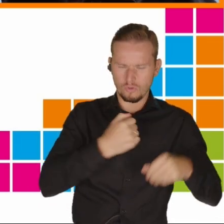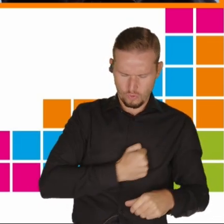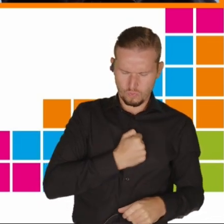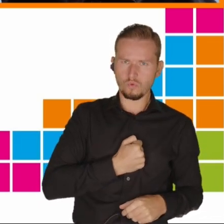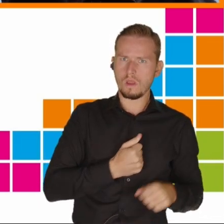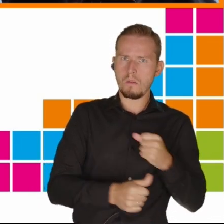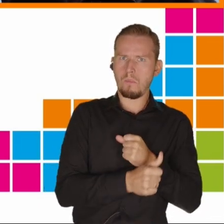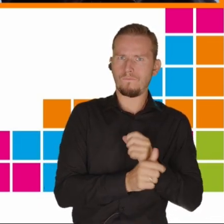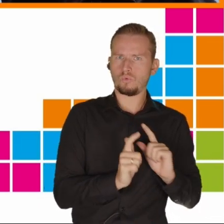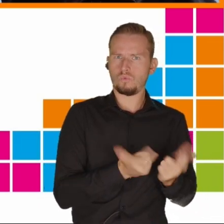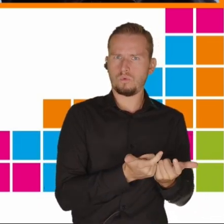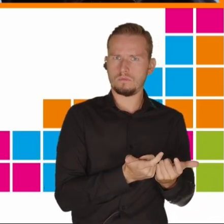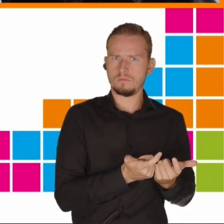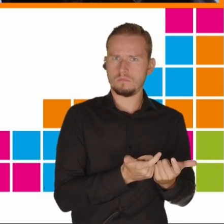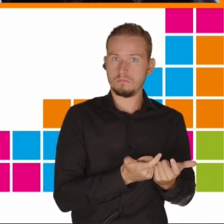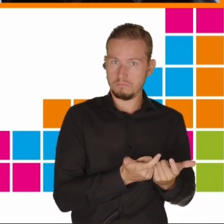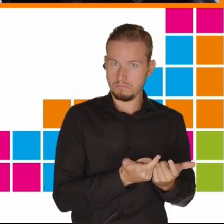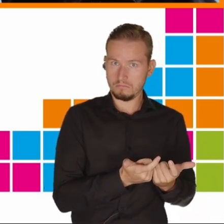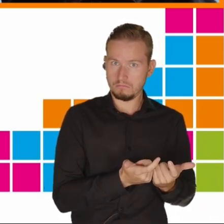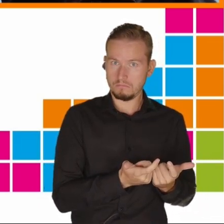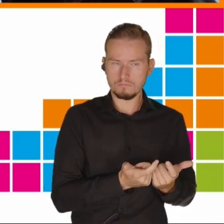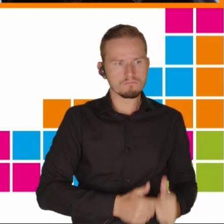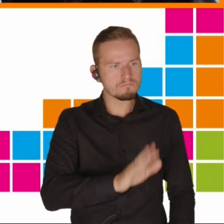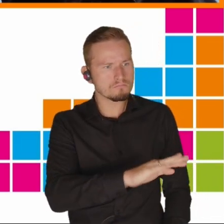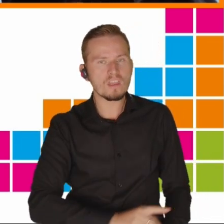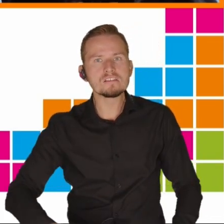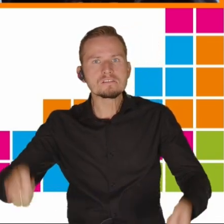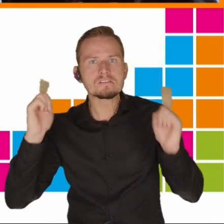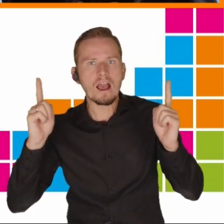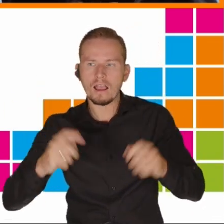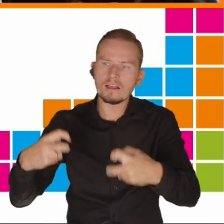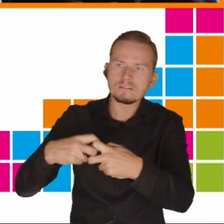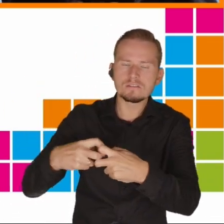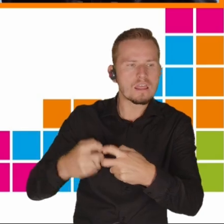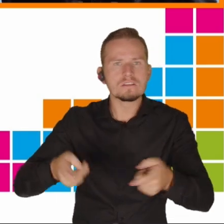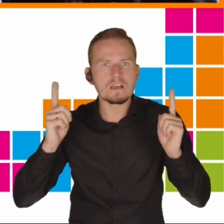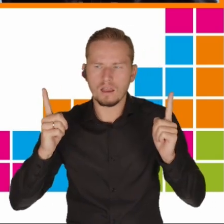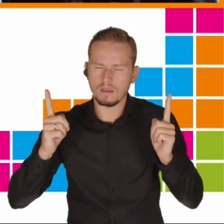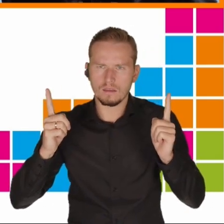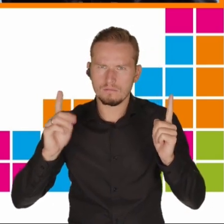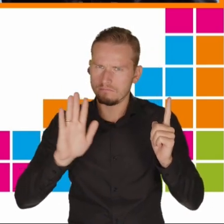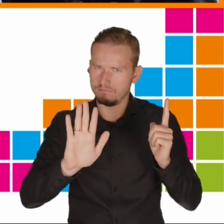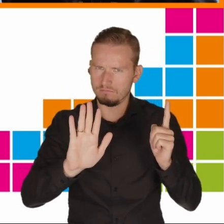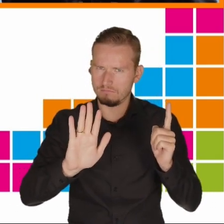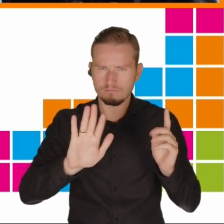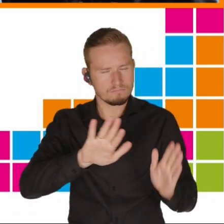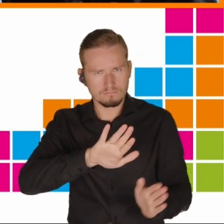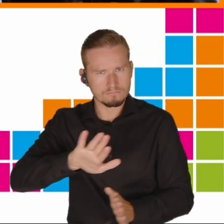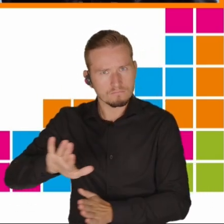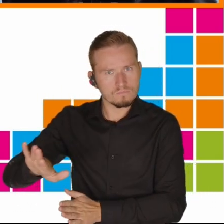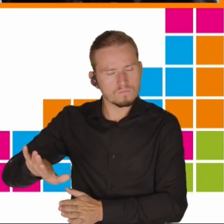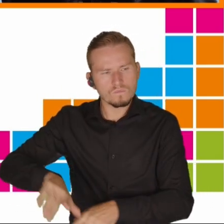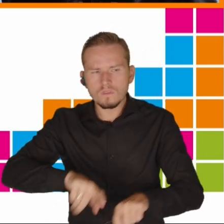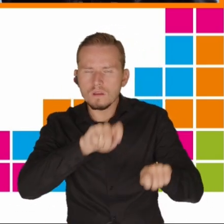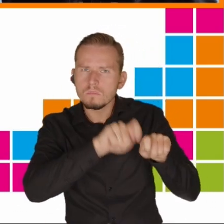zamiast zakazywać korzystania z internetu, powinniśmy zobaczyć,